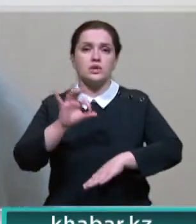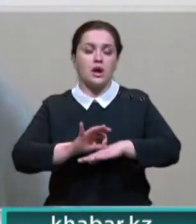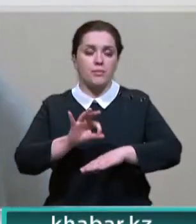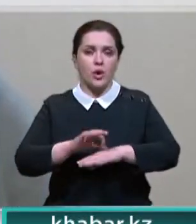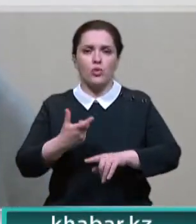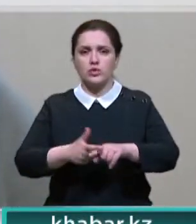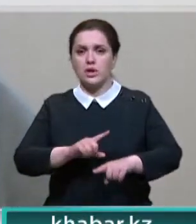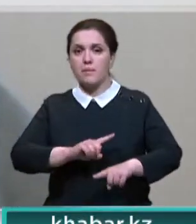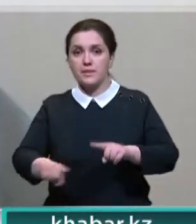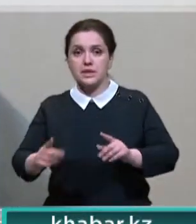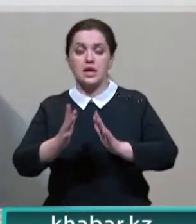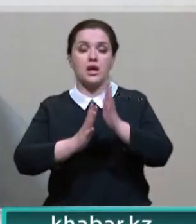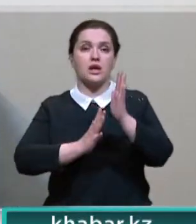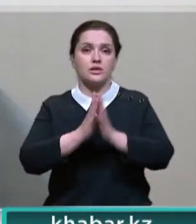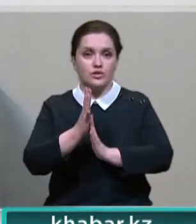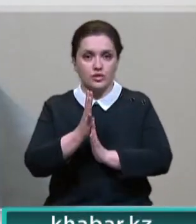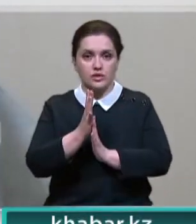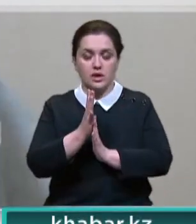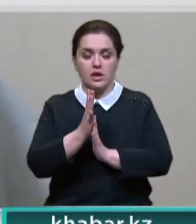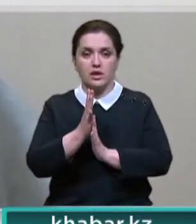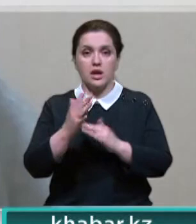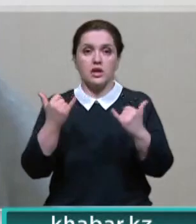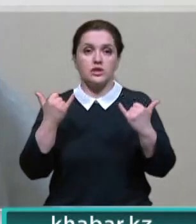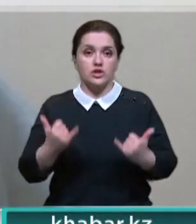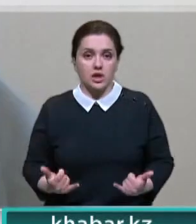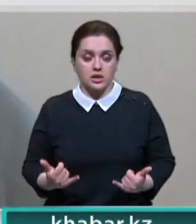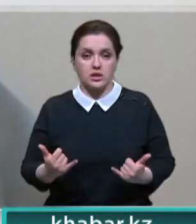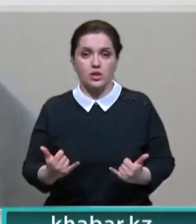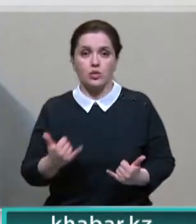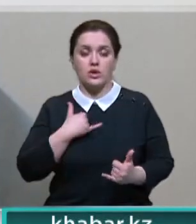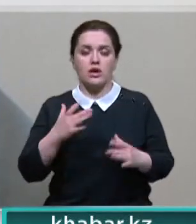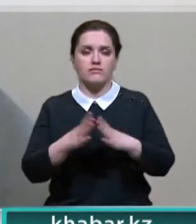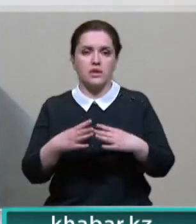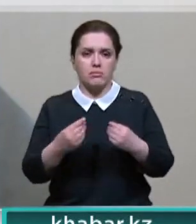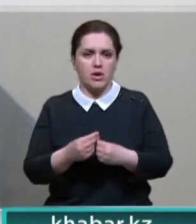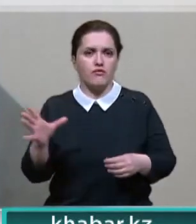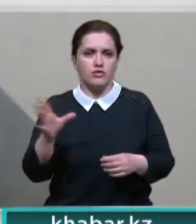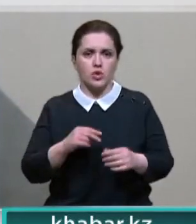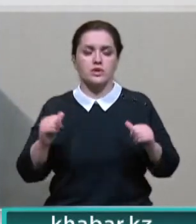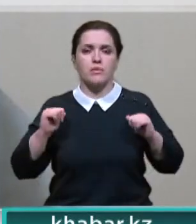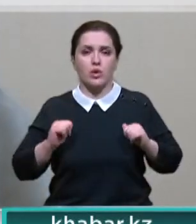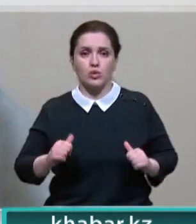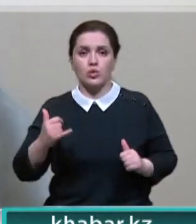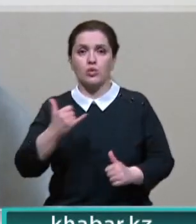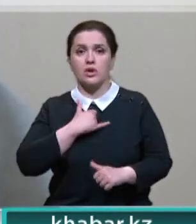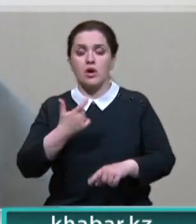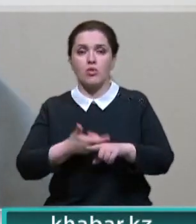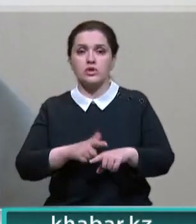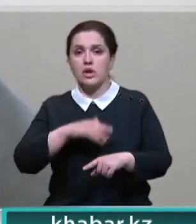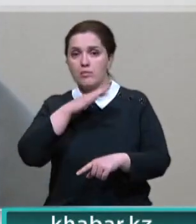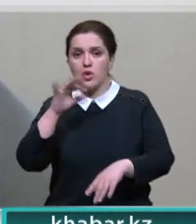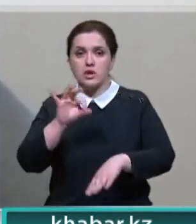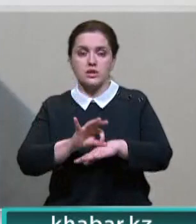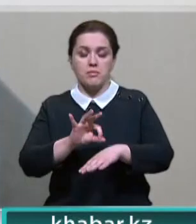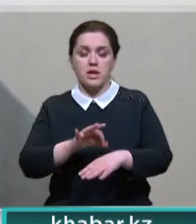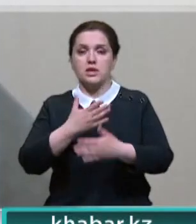быстро растет. В данный момент у нас в семье все спокойно. В нашем штате очень много заболевших